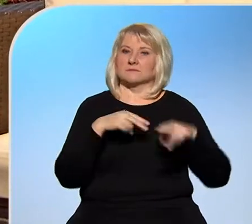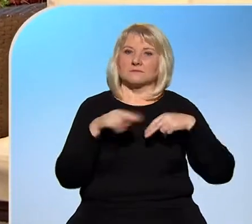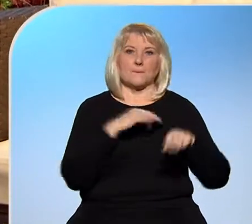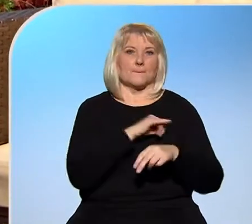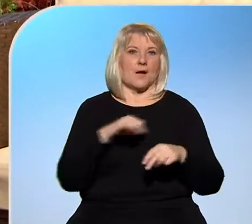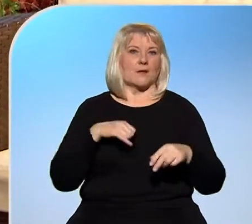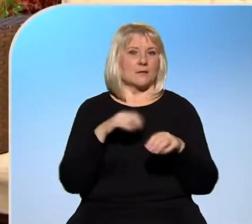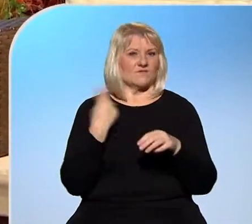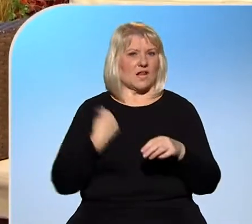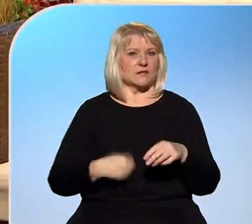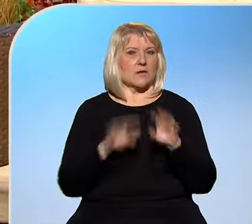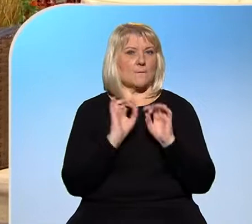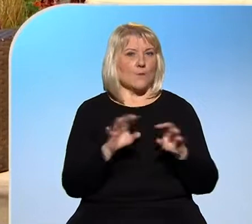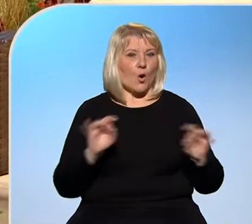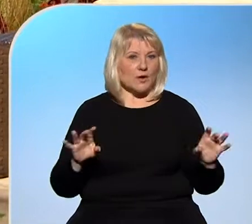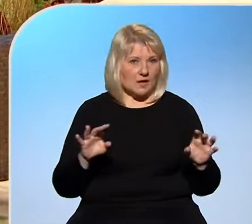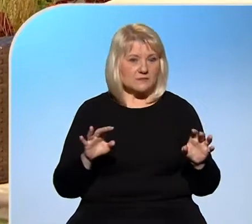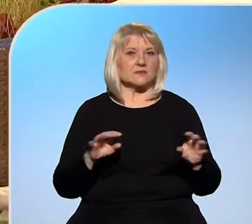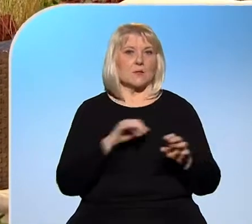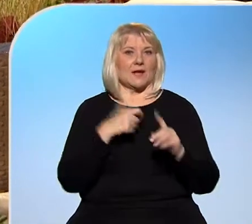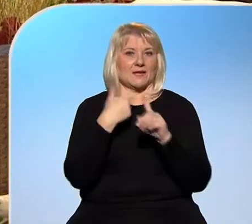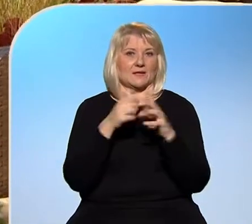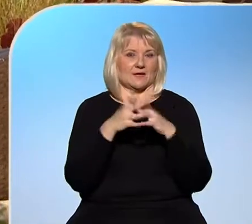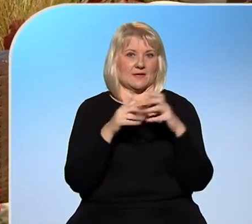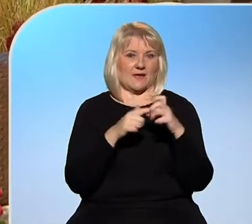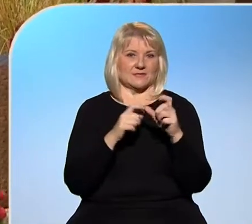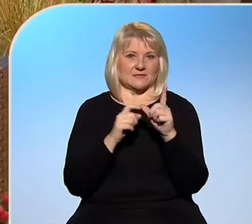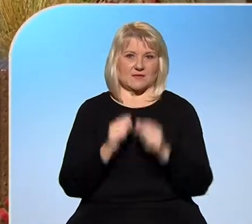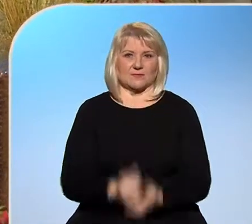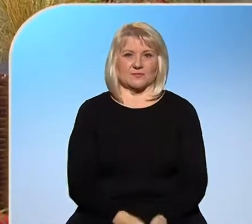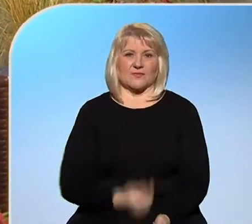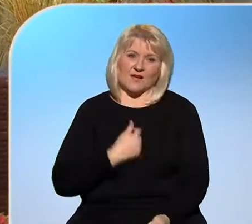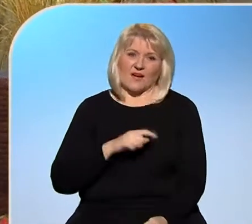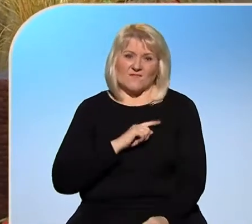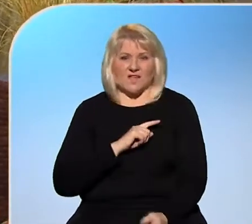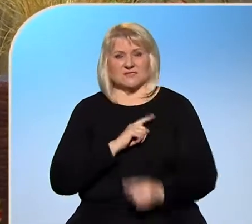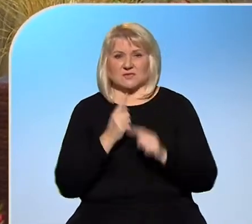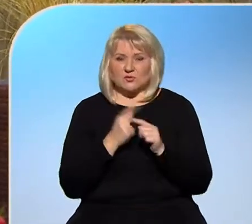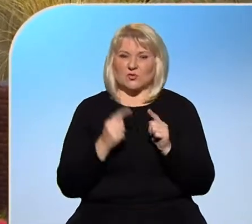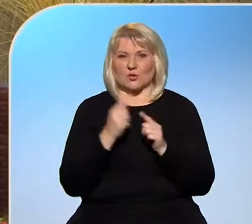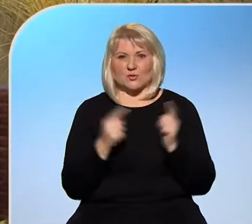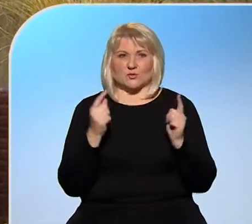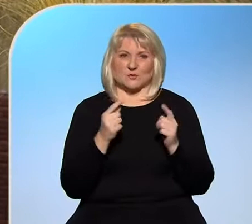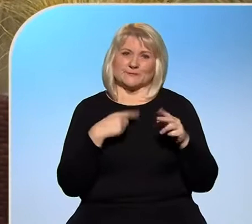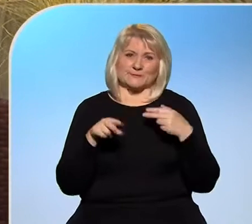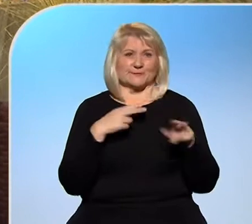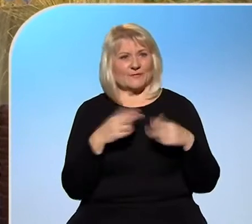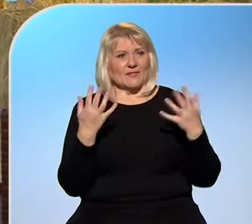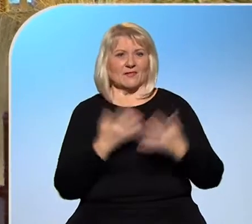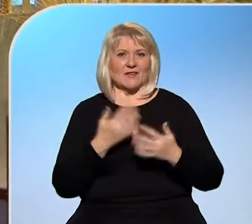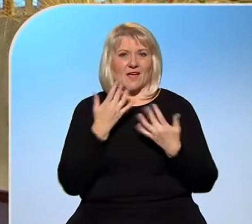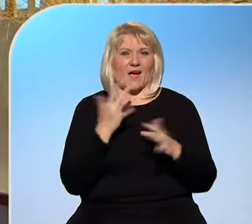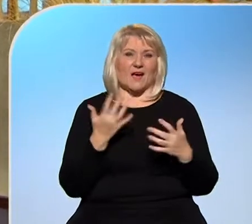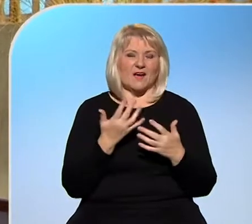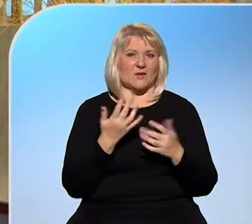poradce Tomáš Kresl. Dobrý den. Dobrý den. Tomáš, je moc se mi nechce do toho tématu, protože je to opravdu palčivé téma, které se teď v poslední době hodně